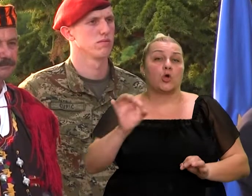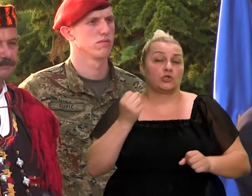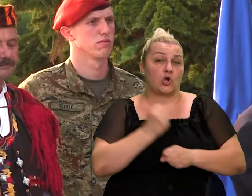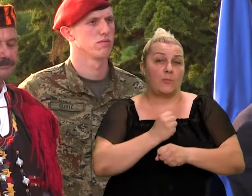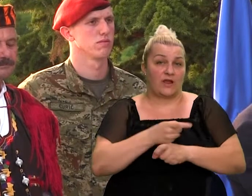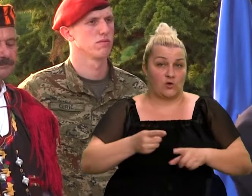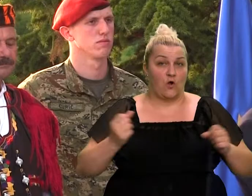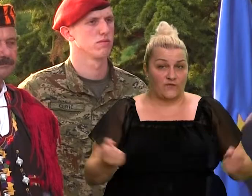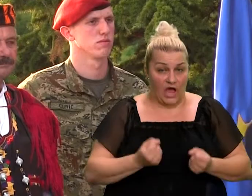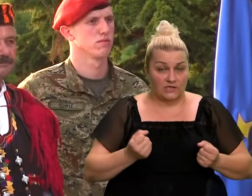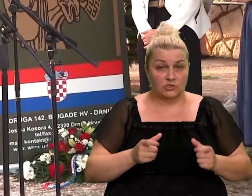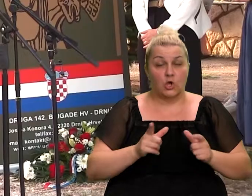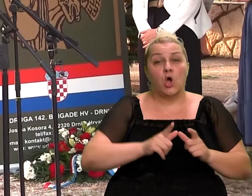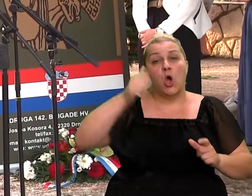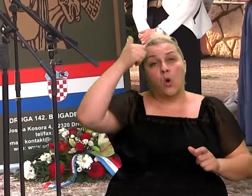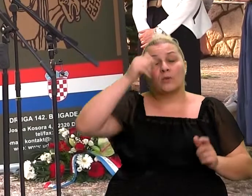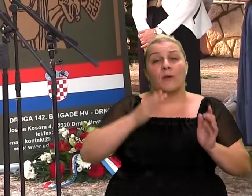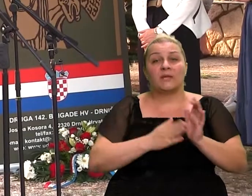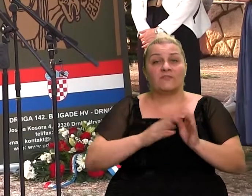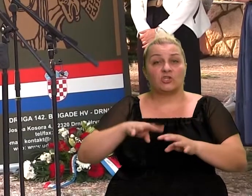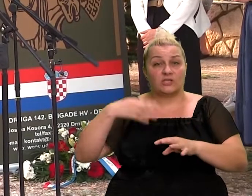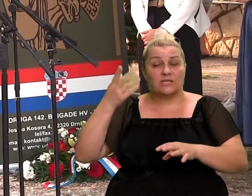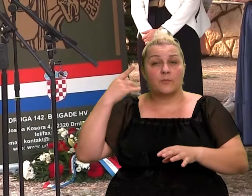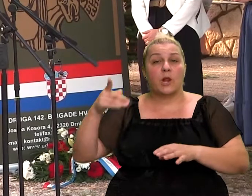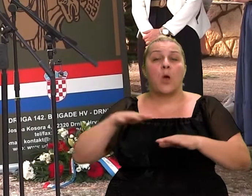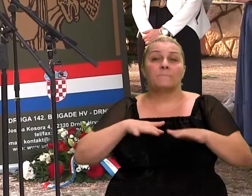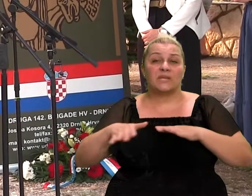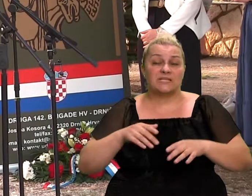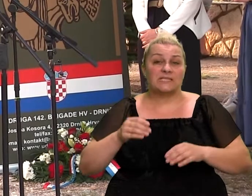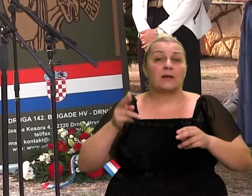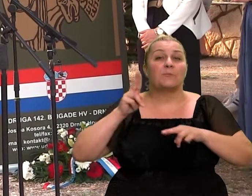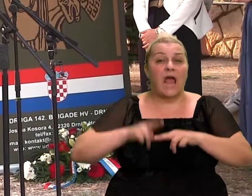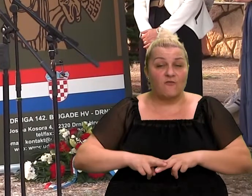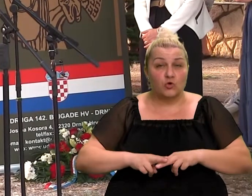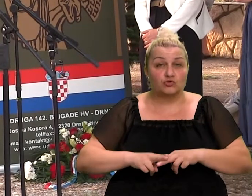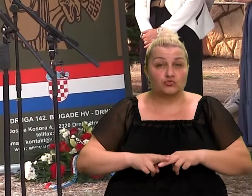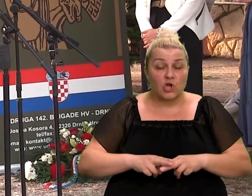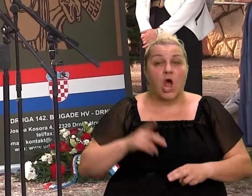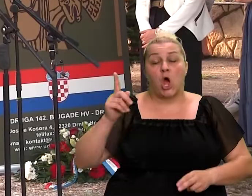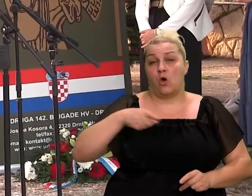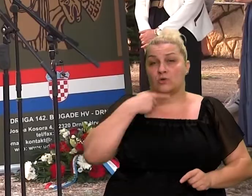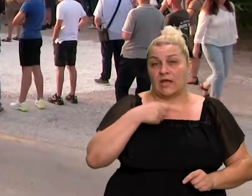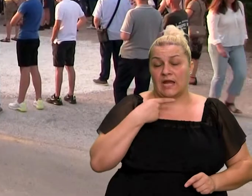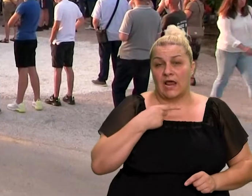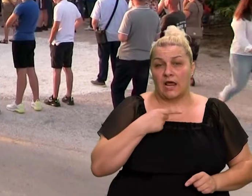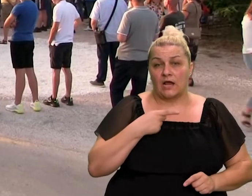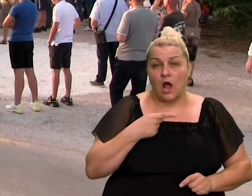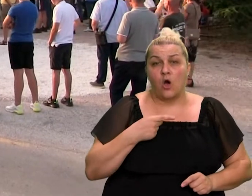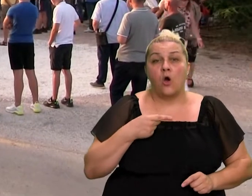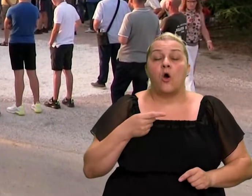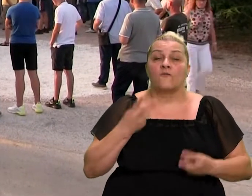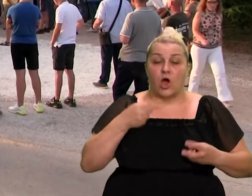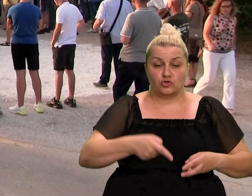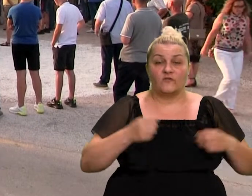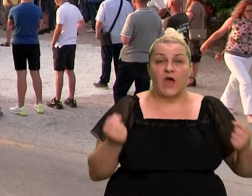U ime Miljevačkog sabora nazdošnjima se obratio Ivan Maleneca, ministra pravosluđa i upravo vlade Republike Hrvatske. Naglasio je kako je ova akcija